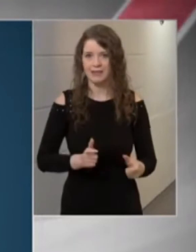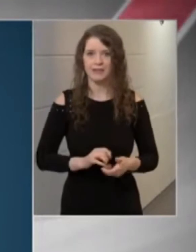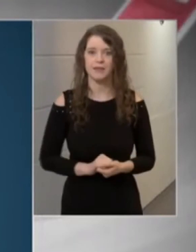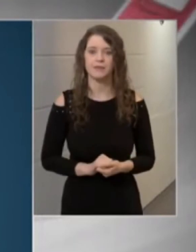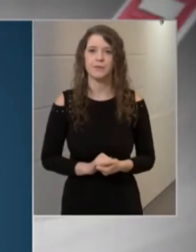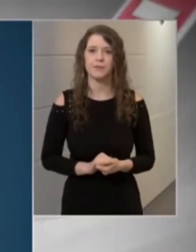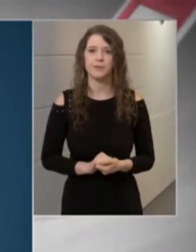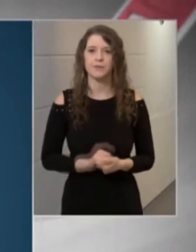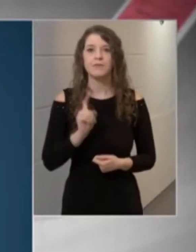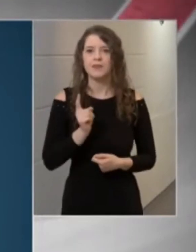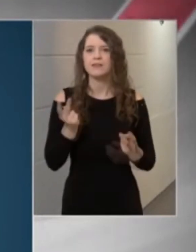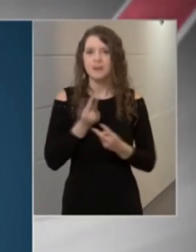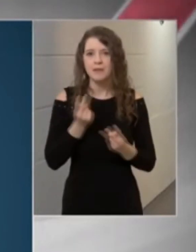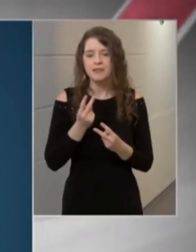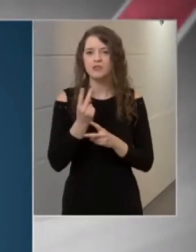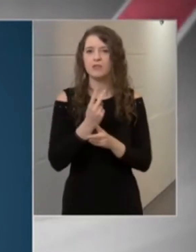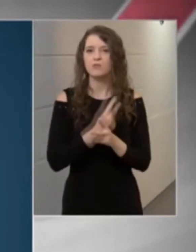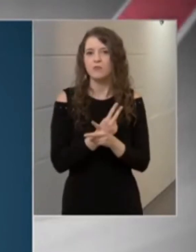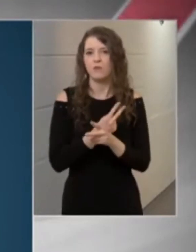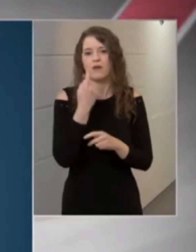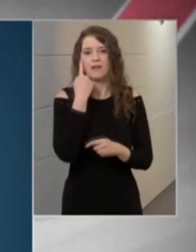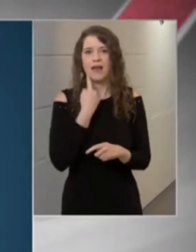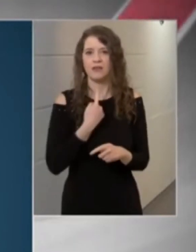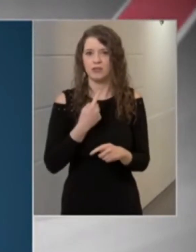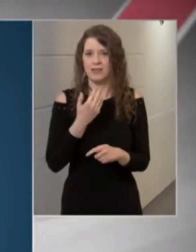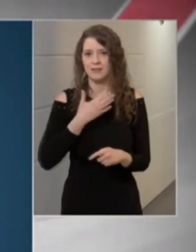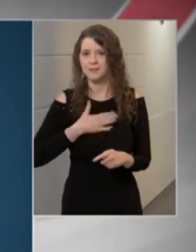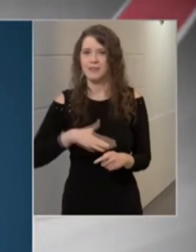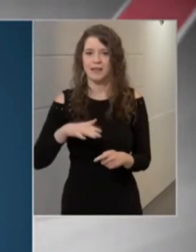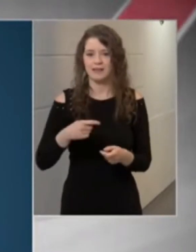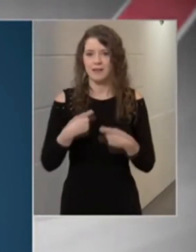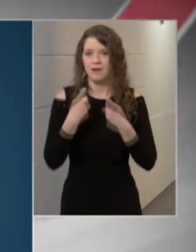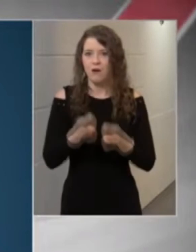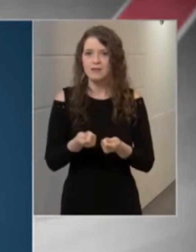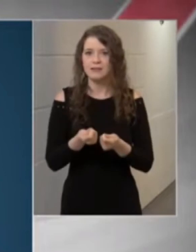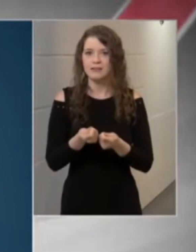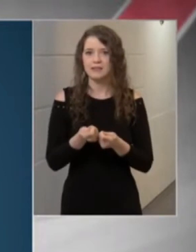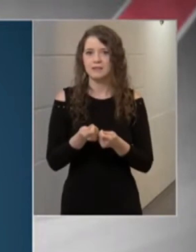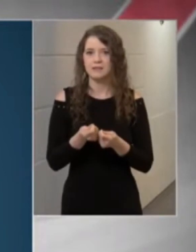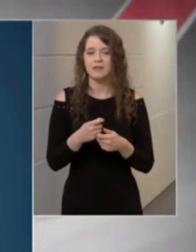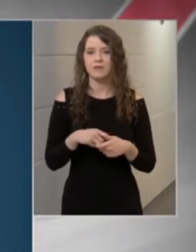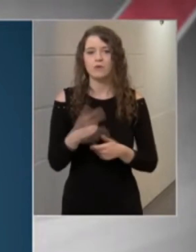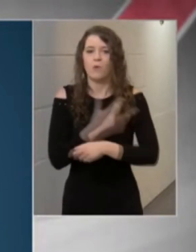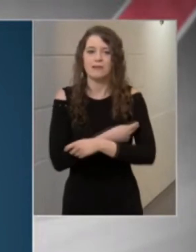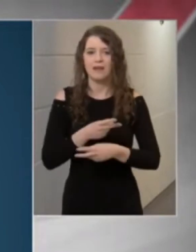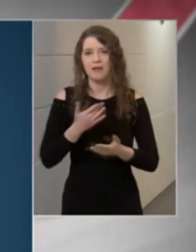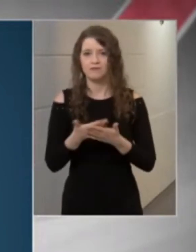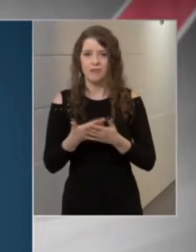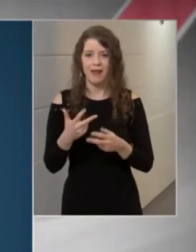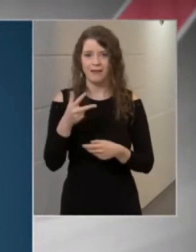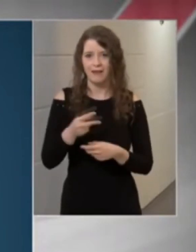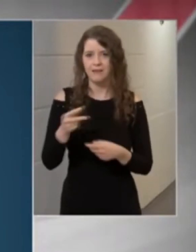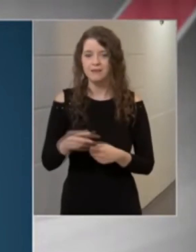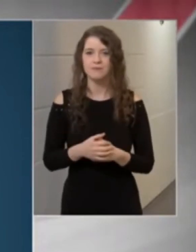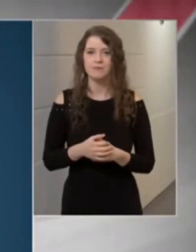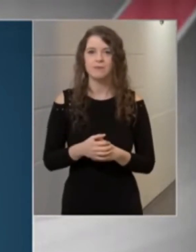természetesen ugyanolyan esélyt szeretnénk biztosítani az oltakozást illetően azok számára